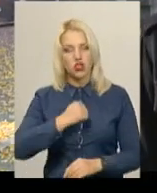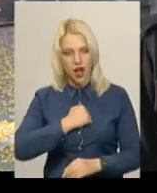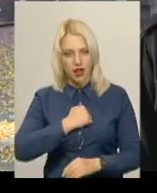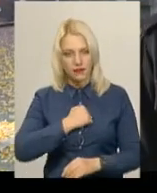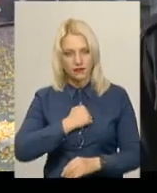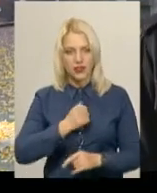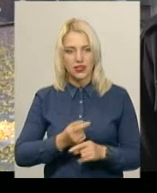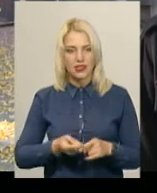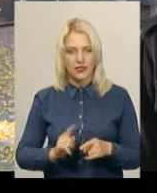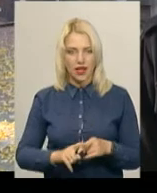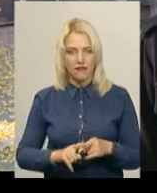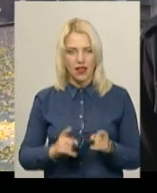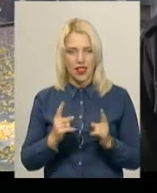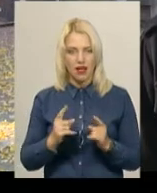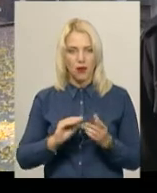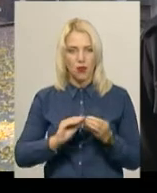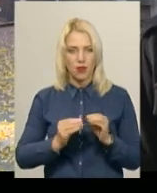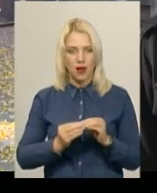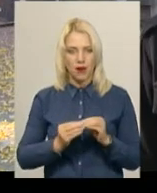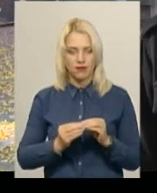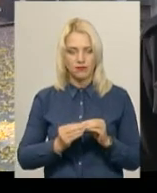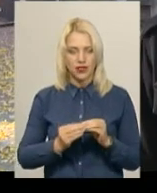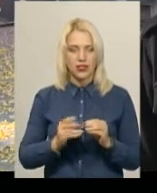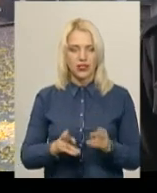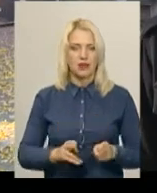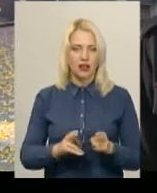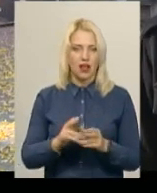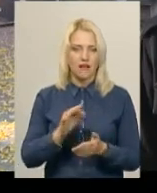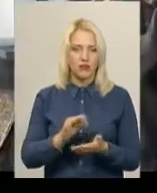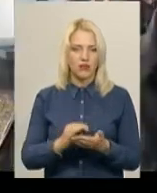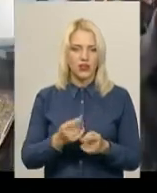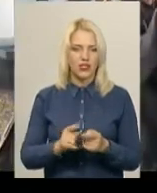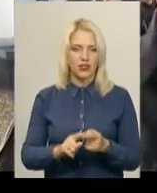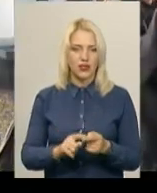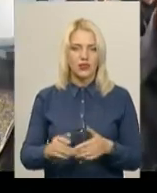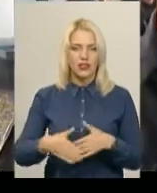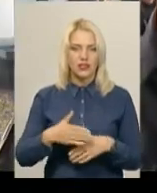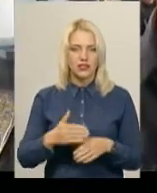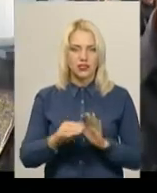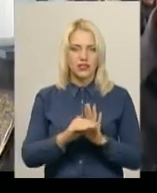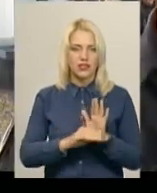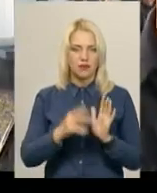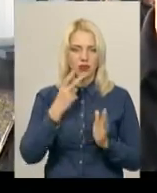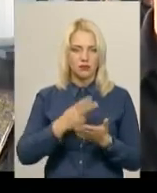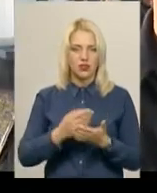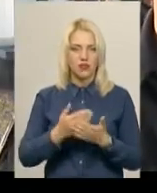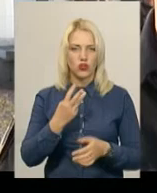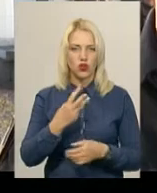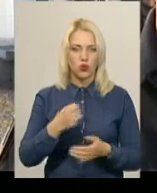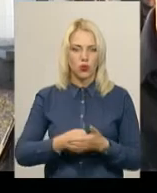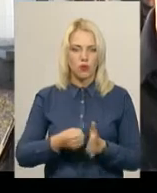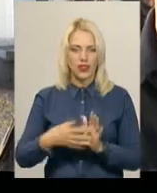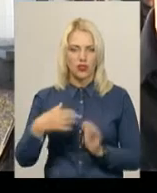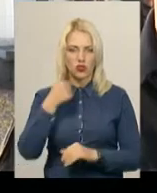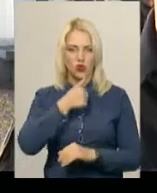це велика проблема, це кримінальна відповідальність за це. Санкція статті передбачає від 3 до 15 років